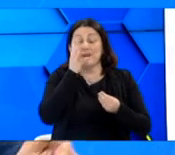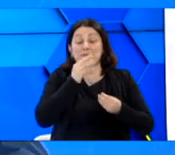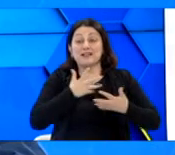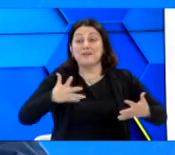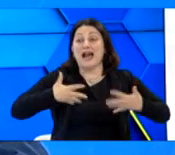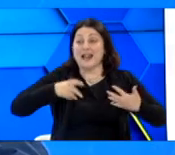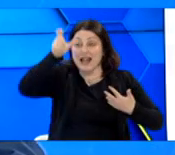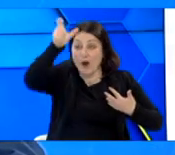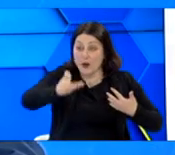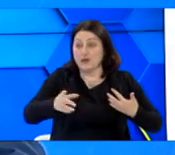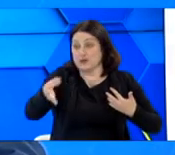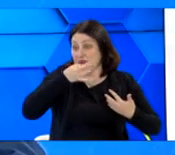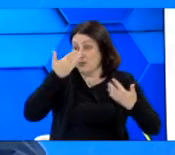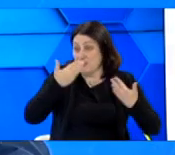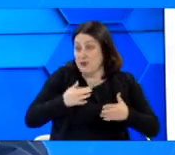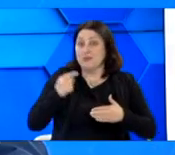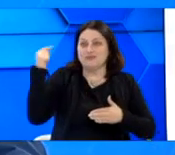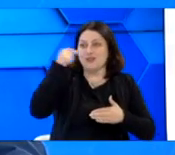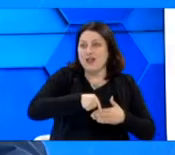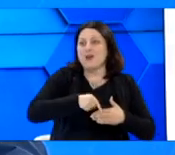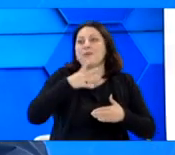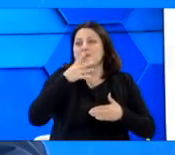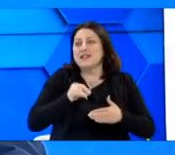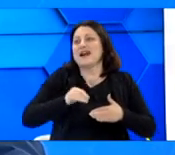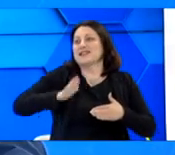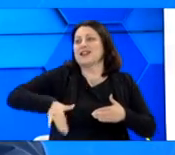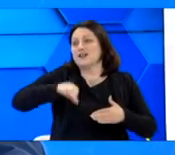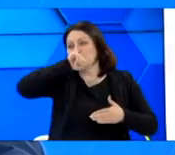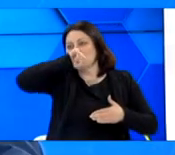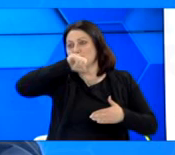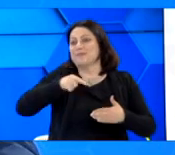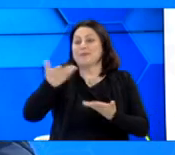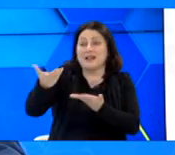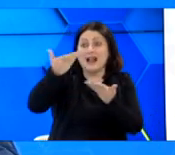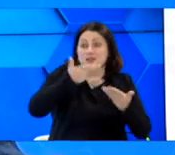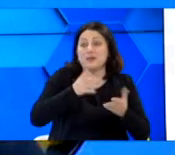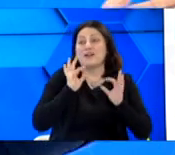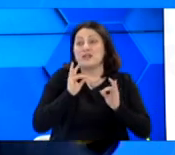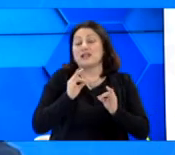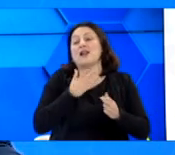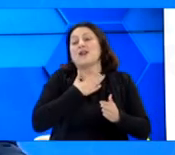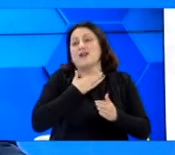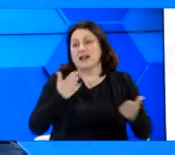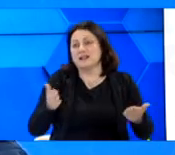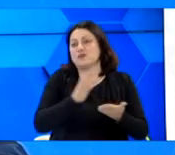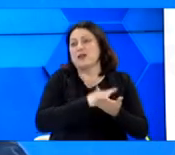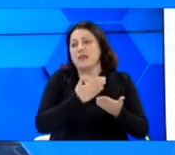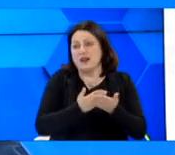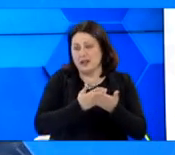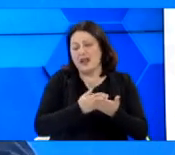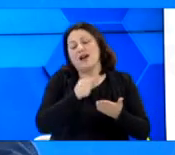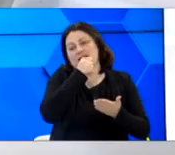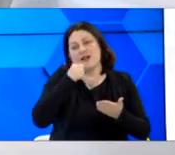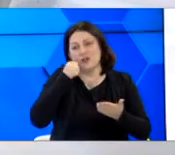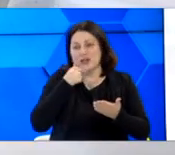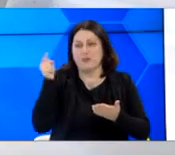όπως μας έχει ήδη πει, που βρίσκεται εδώ στην αγαπημένη του Κρήτη. Να τον καλωσορίσουμε και βεβαίως να ευχαριστήσουμε και την κυρία Ξανθοπούλου που είναι μαζί μας